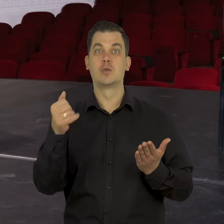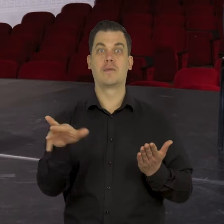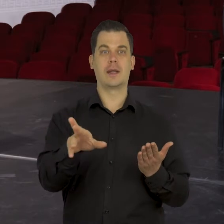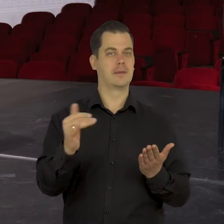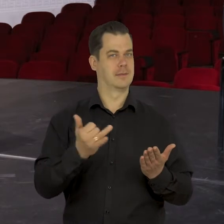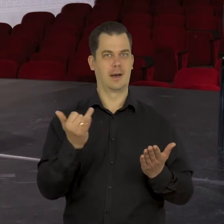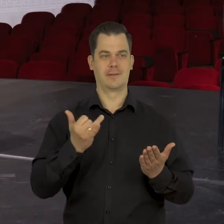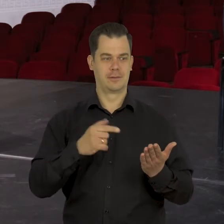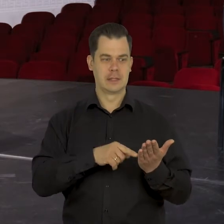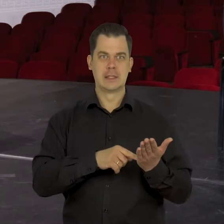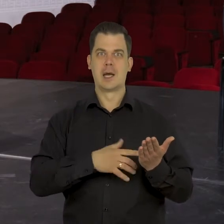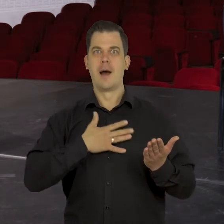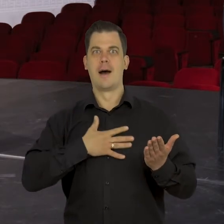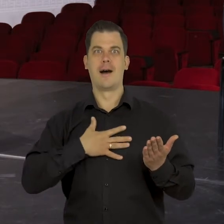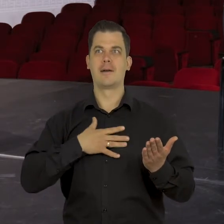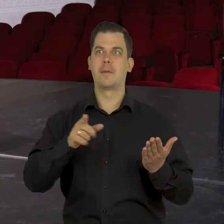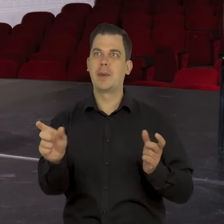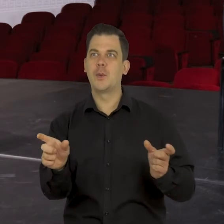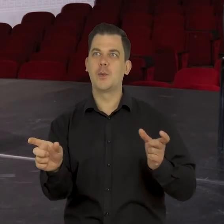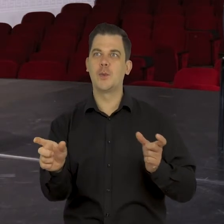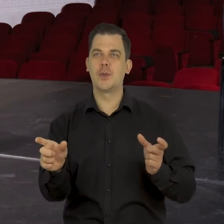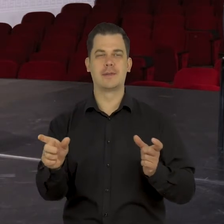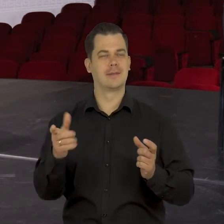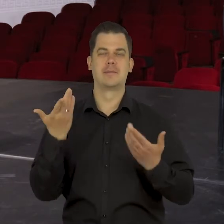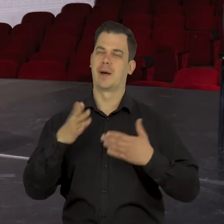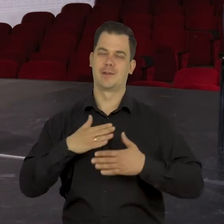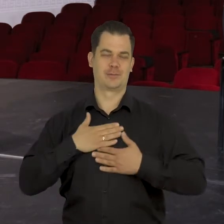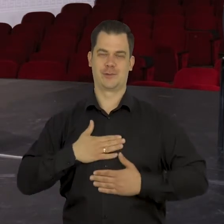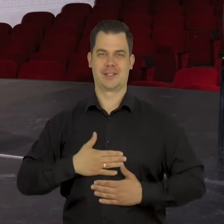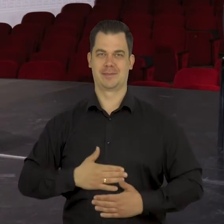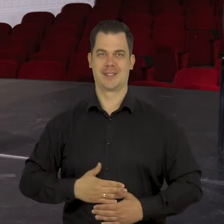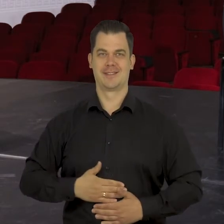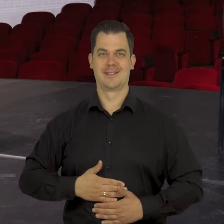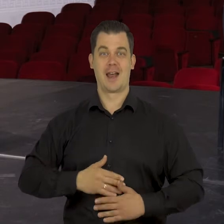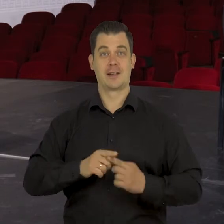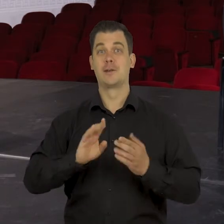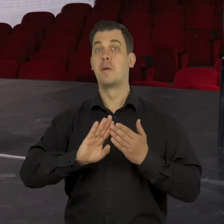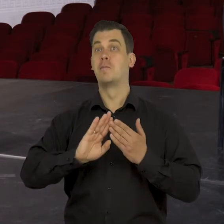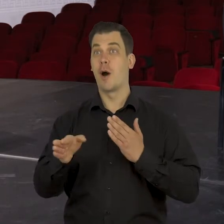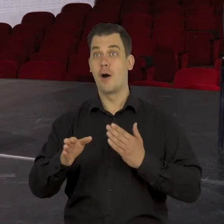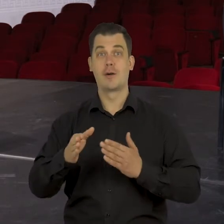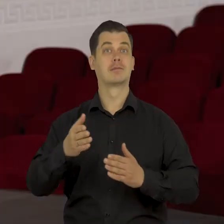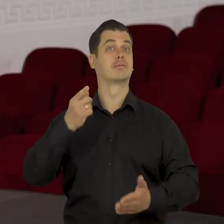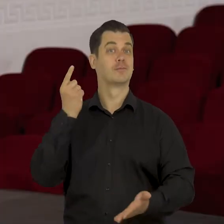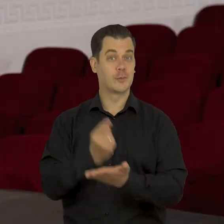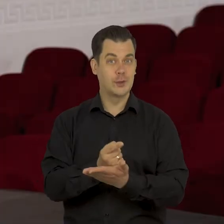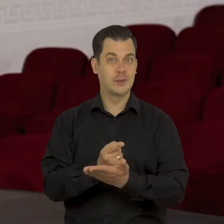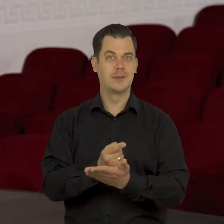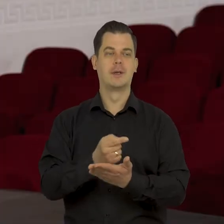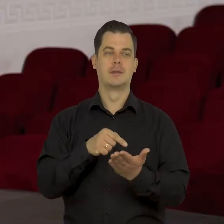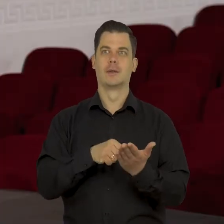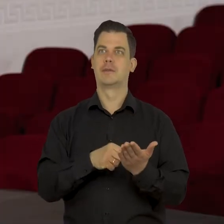suflerem ma taką adrenalinę i jest ona bardzo przyjemna. Już nie mówiąc o tym, jaka jest satysfakcja z tego,